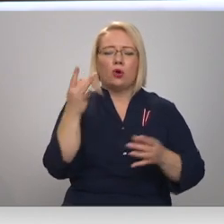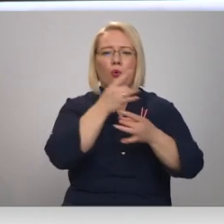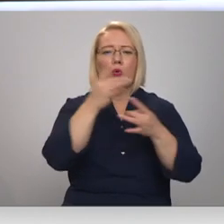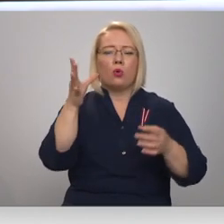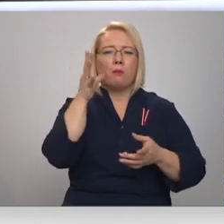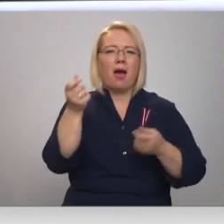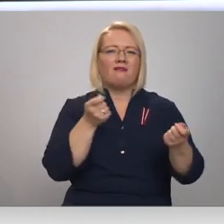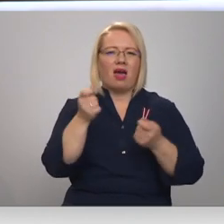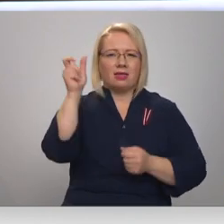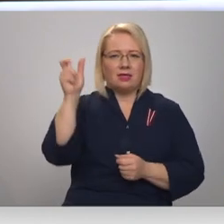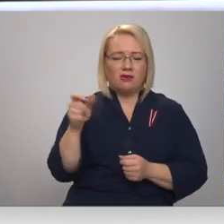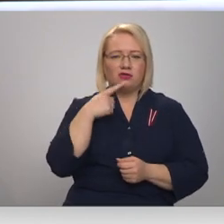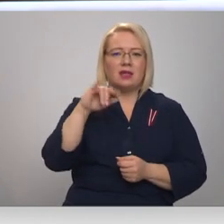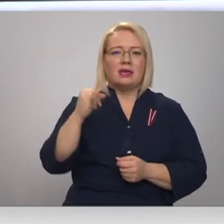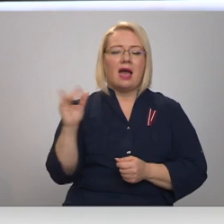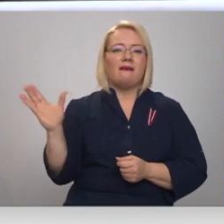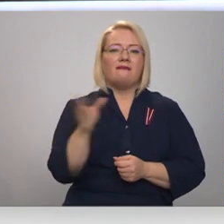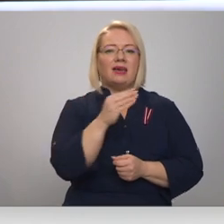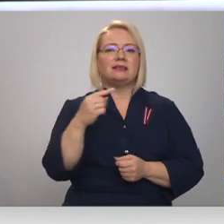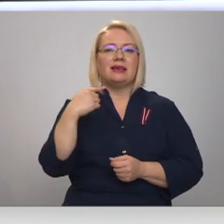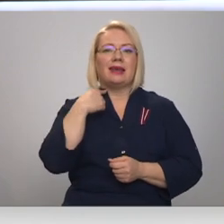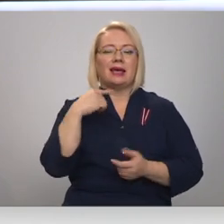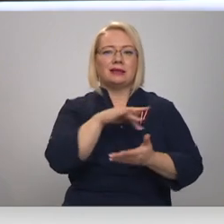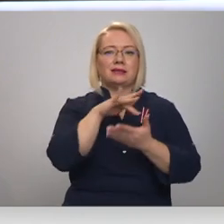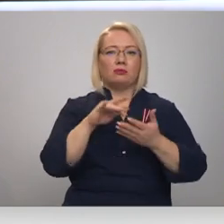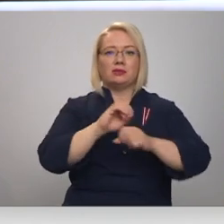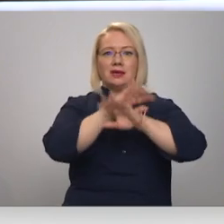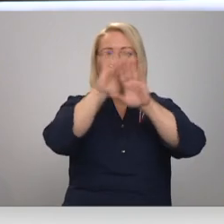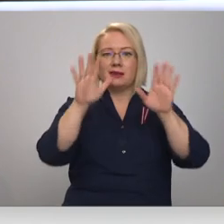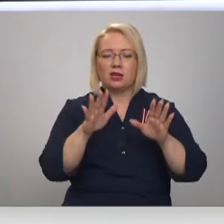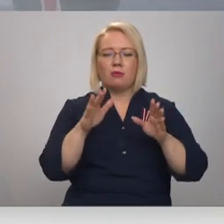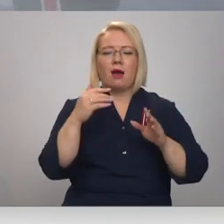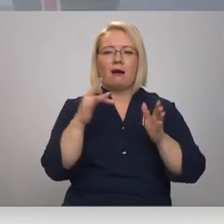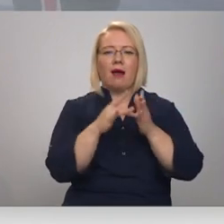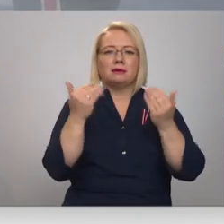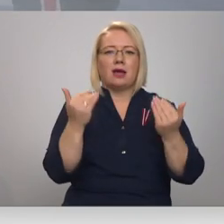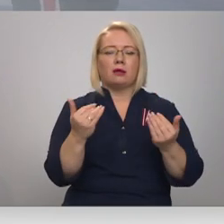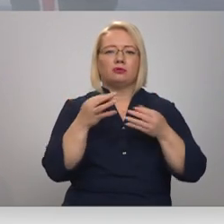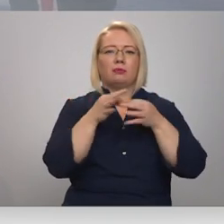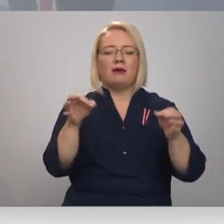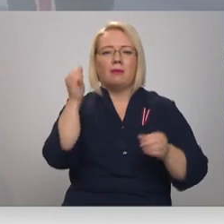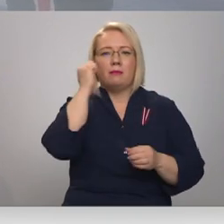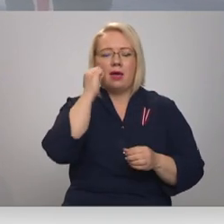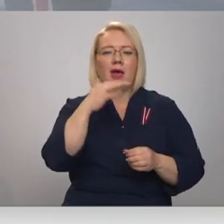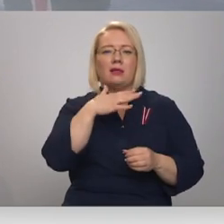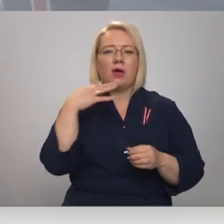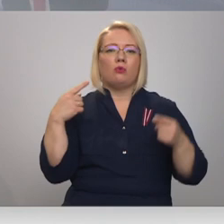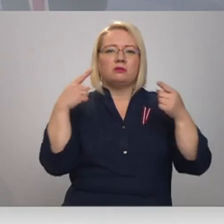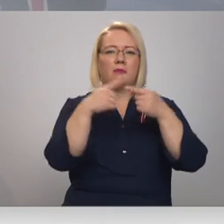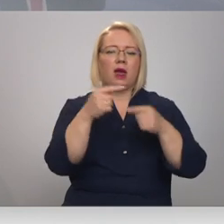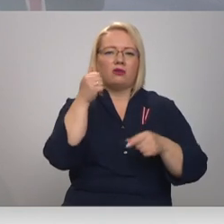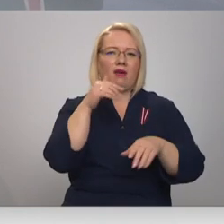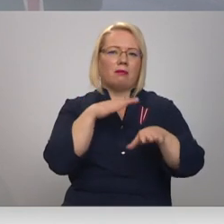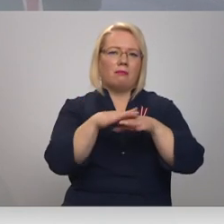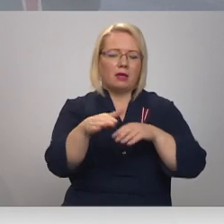būtu labi, ja Rīgas centrs būtu izgaismots tā, kā tagad būs bīvīs piemeneklis. Nu, ko ir daudz, daudz mērķus, ko tiekties un